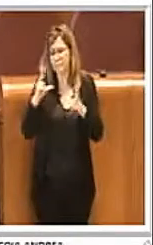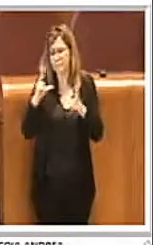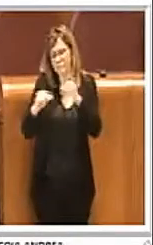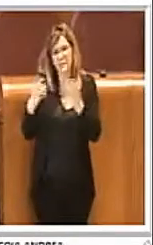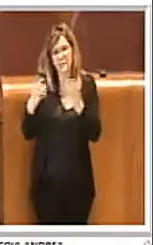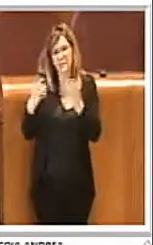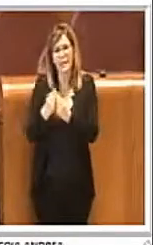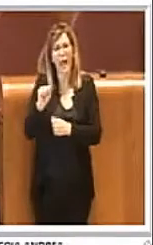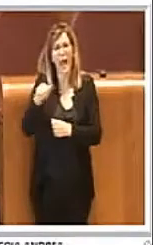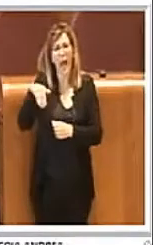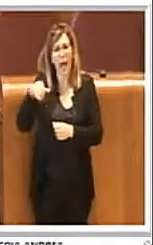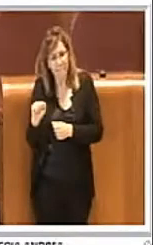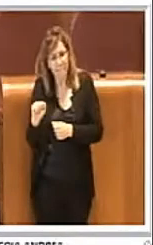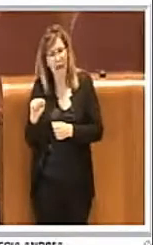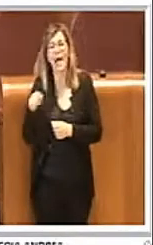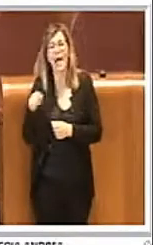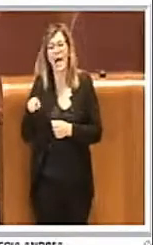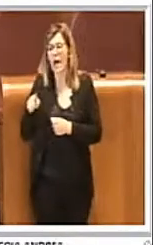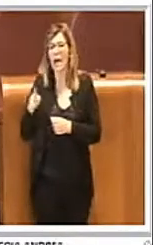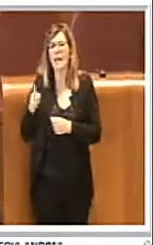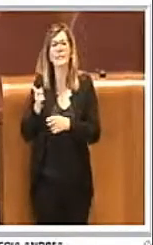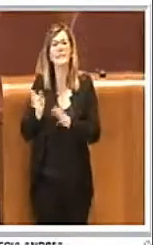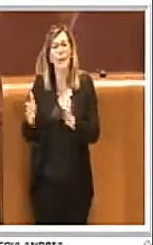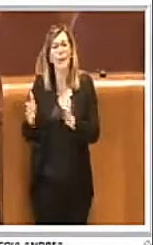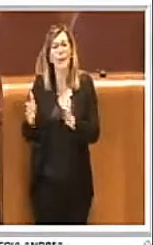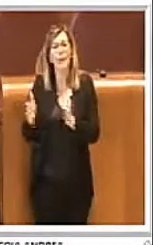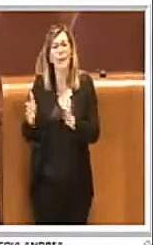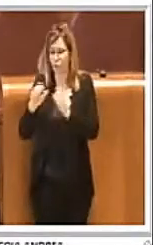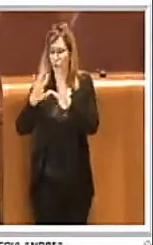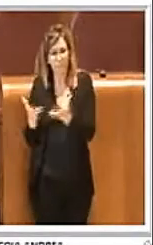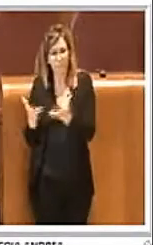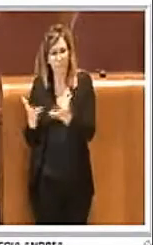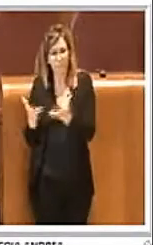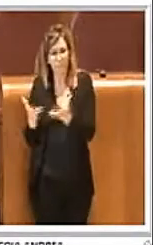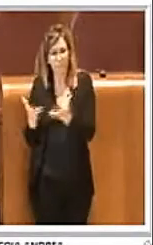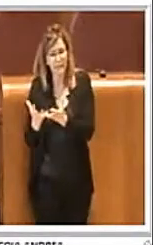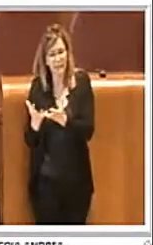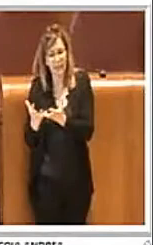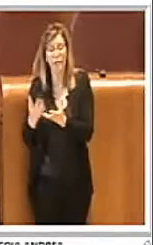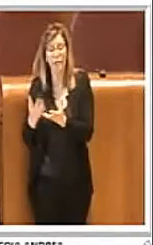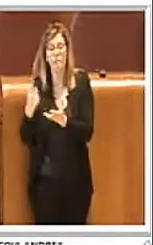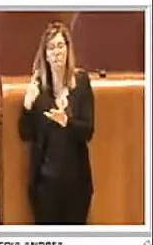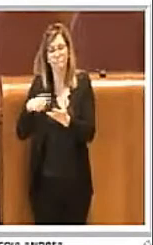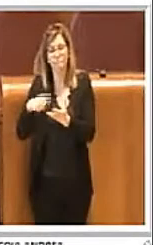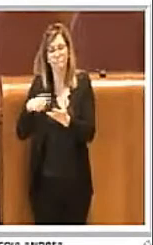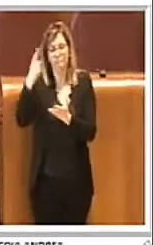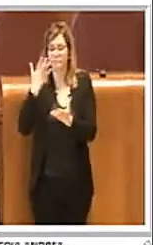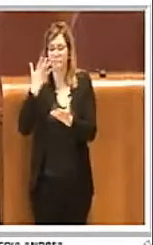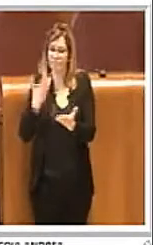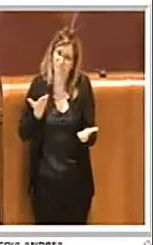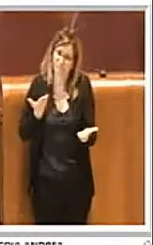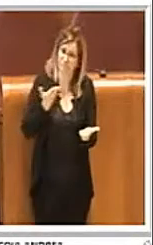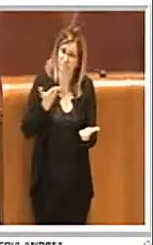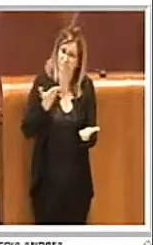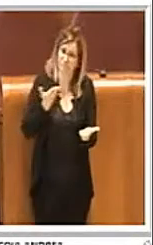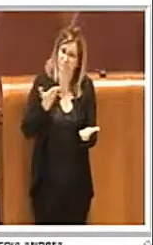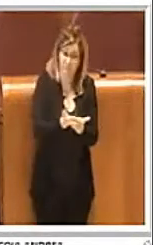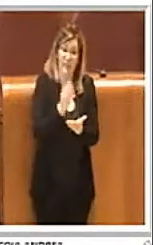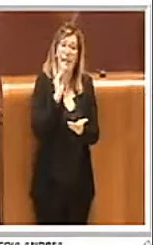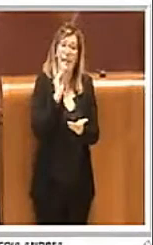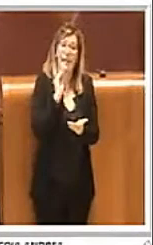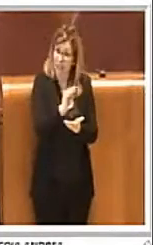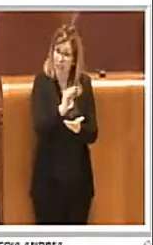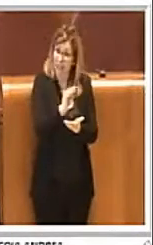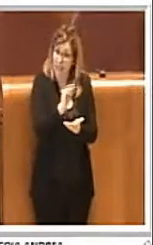del Dipartimento Ambiente è scaturita questa mozione che fa una serie di richieste